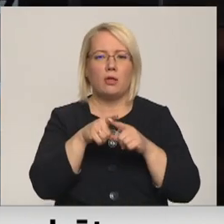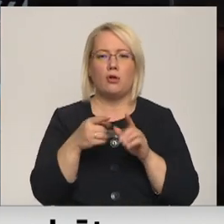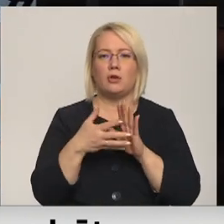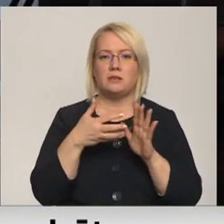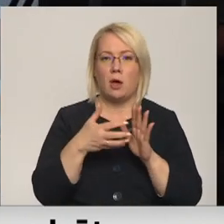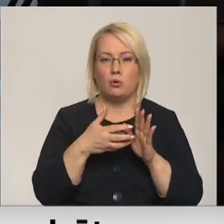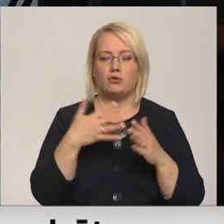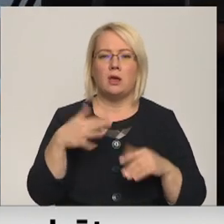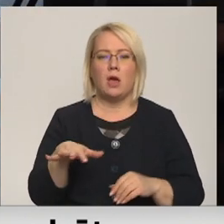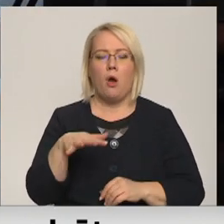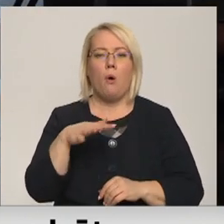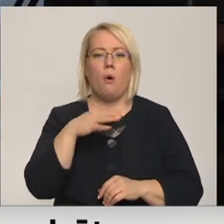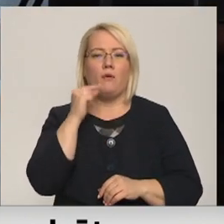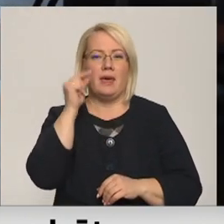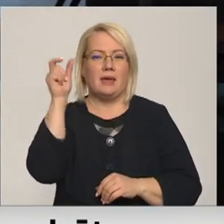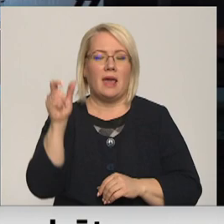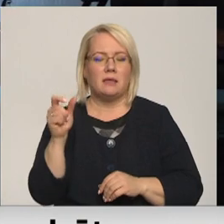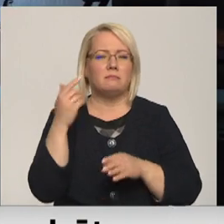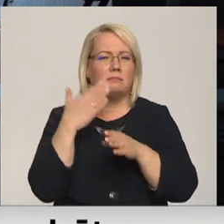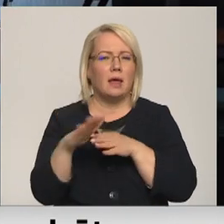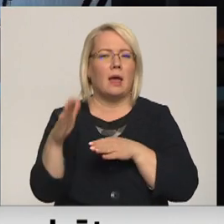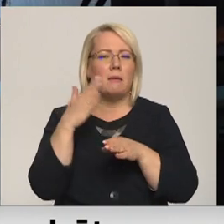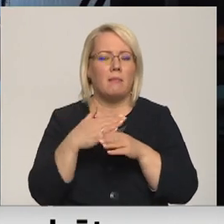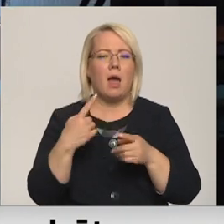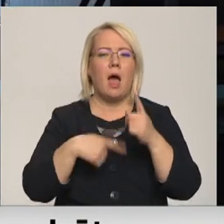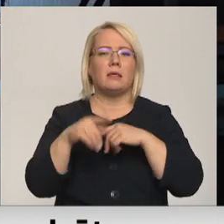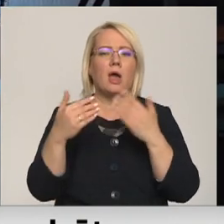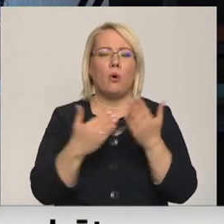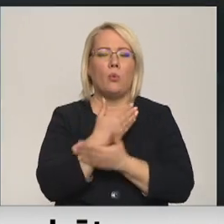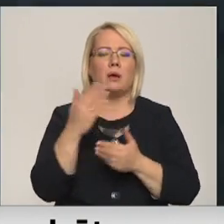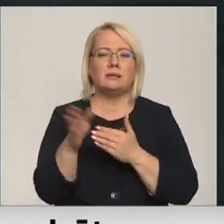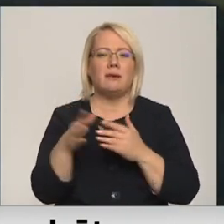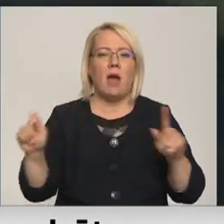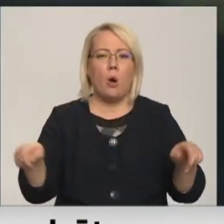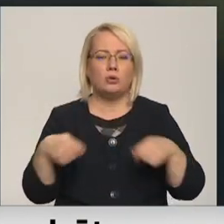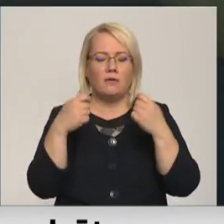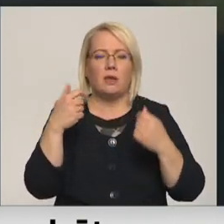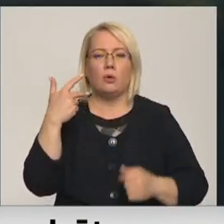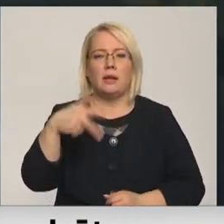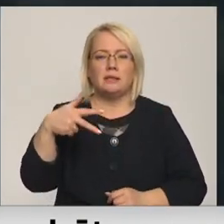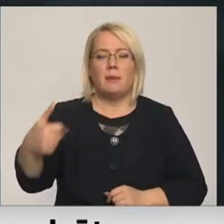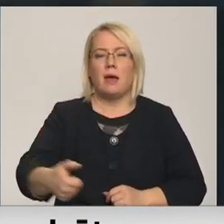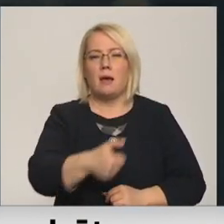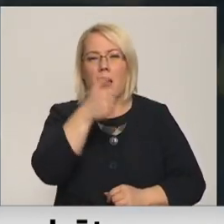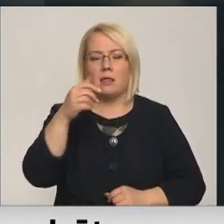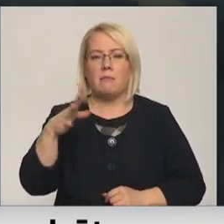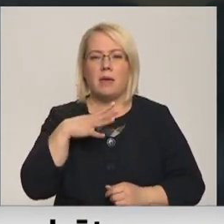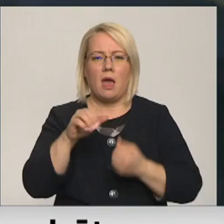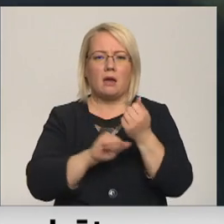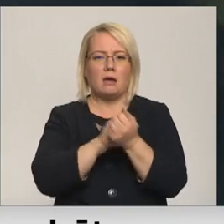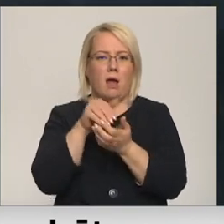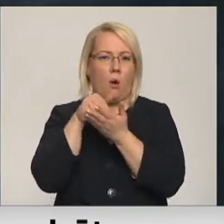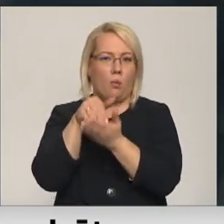Jau dažus gadus Zīgis Goldmanis lēnām cenšas reanimiet audzētavu, kas vairāk nekā 30 gadus bija grausts.